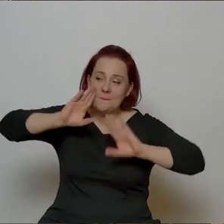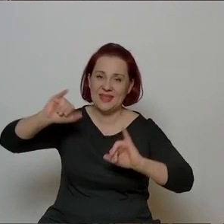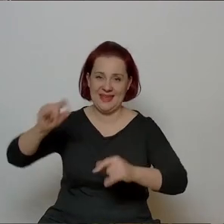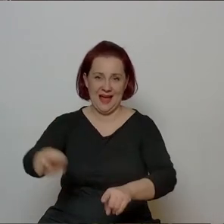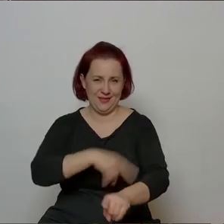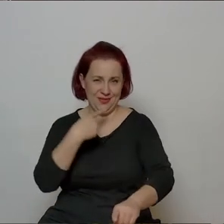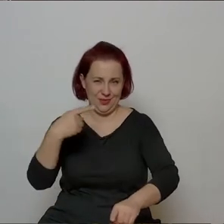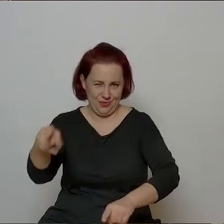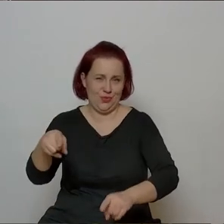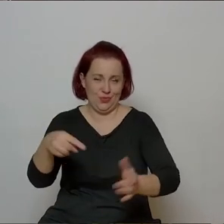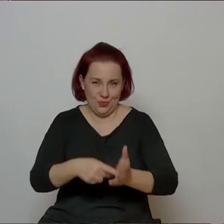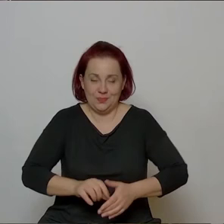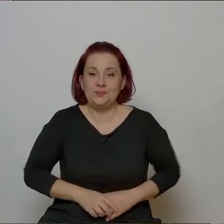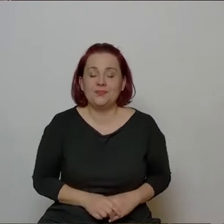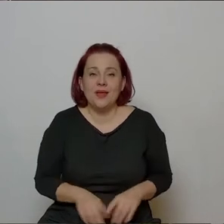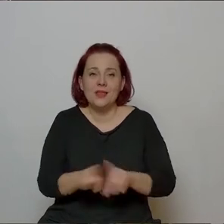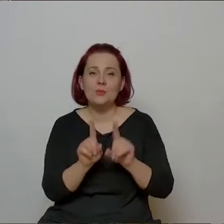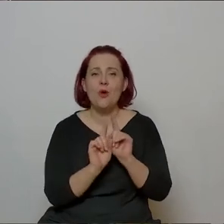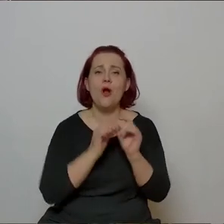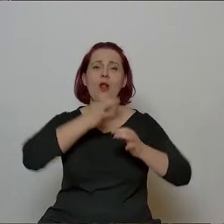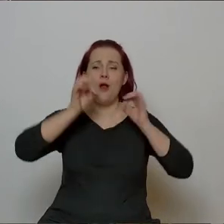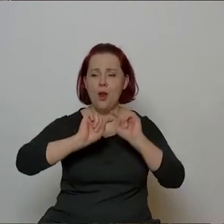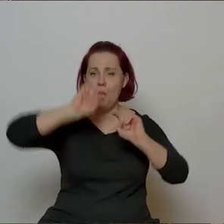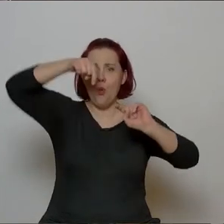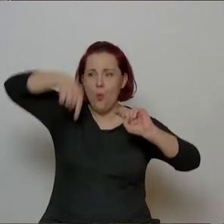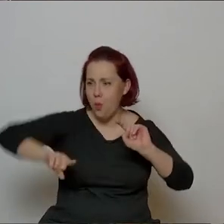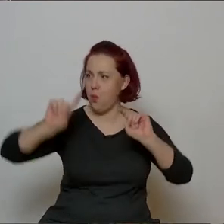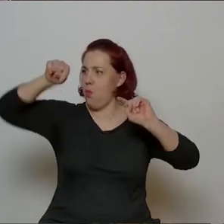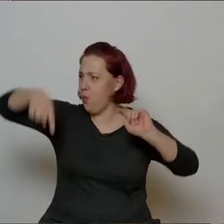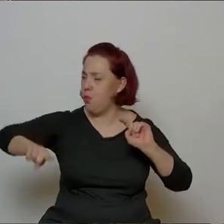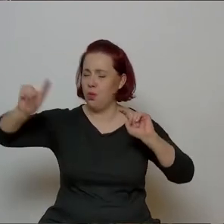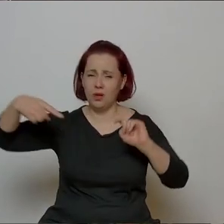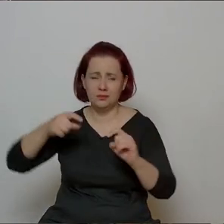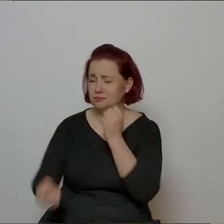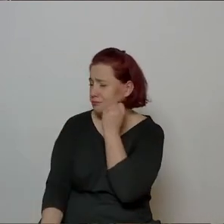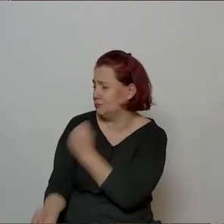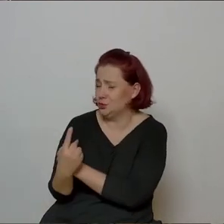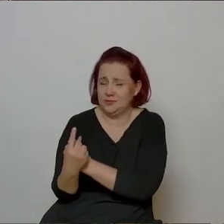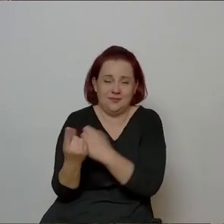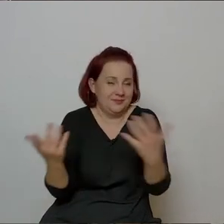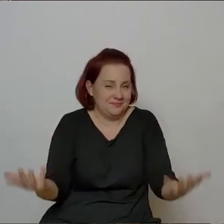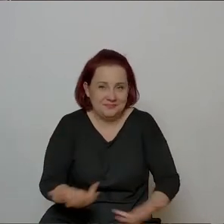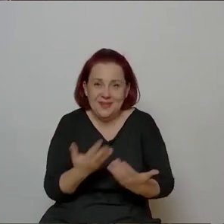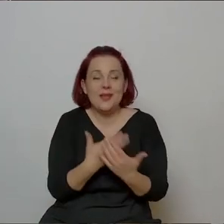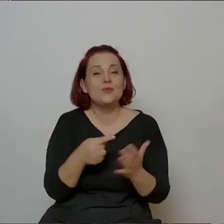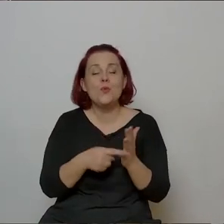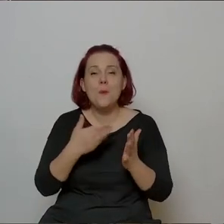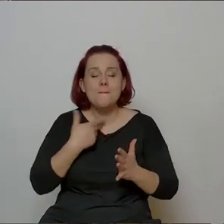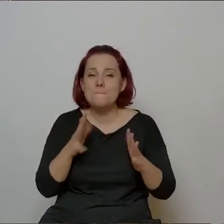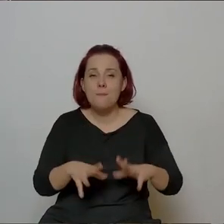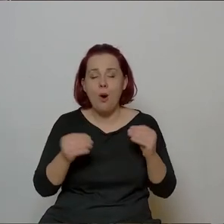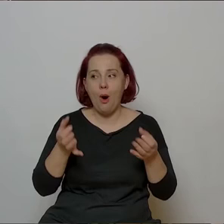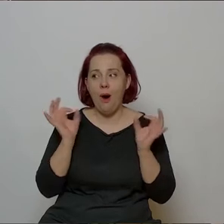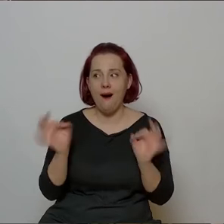bardzo ciekawe, które sobie sam wymyślił melizmaty takie. To już był początek bardzo